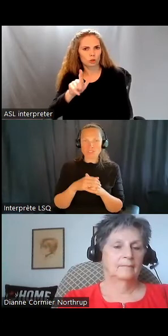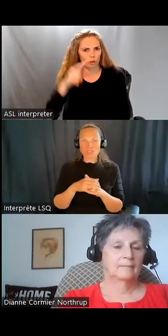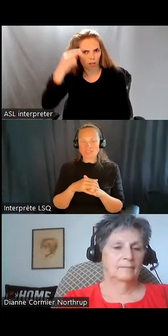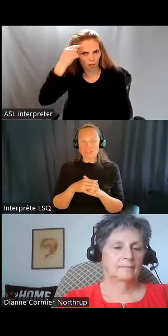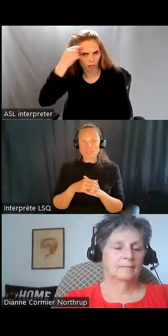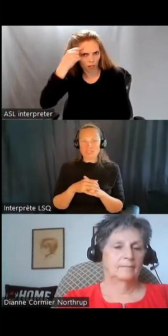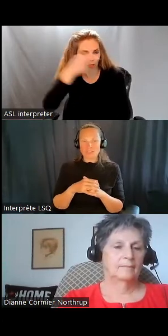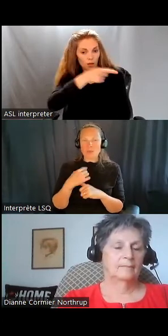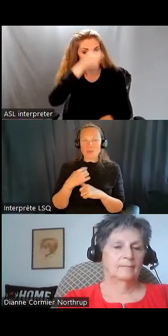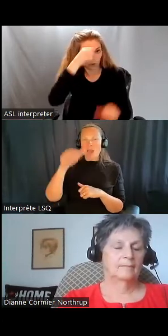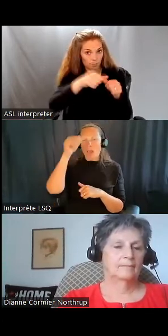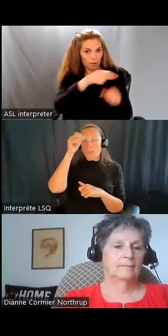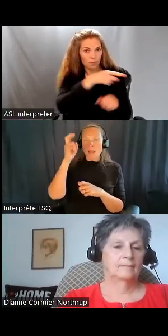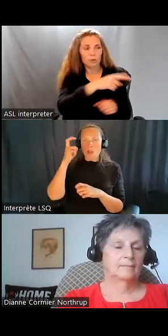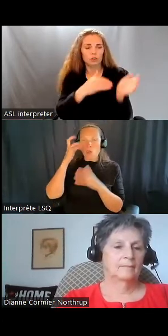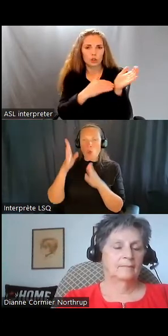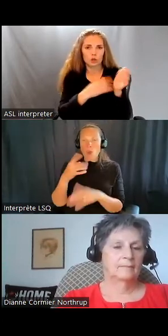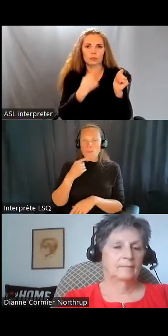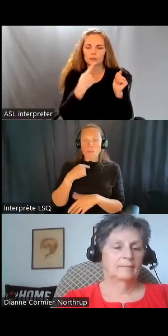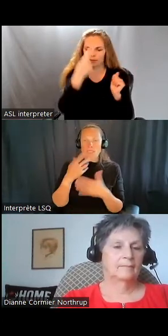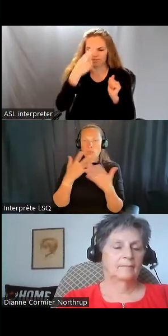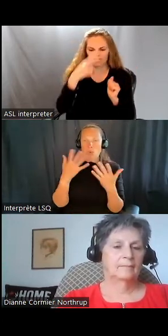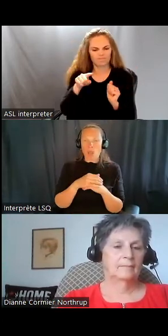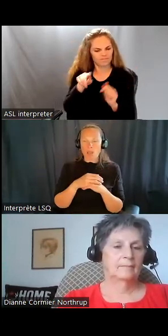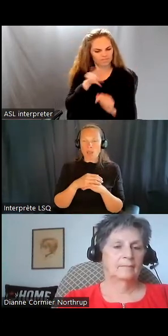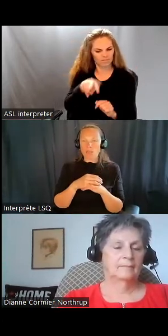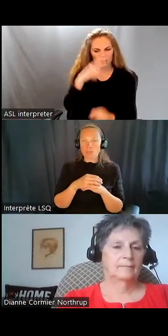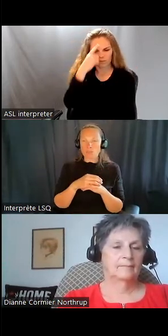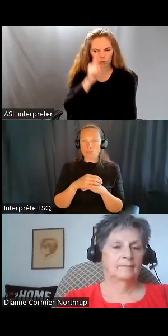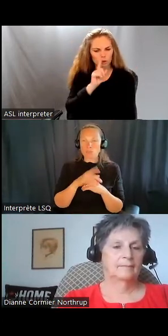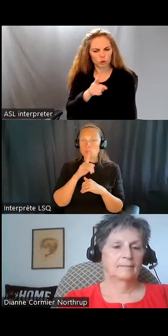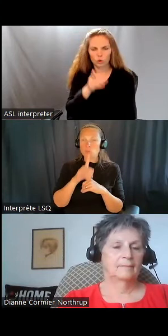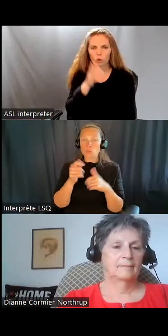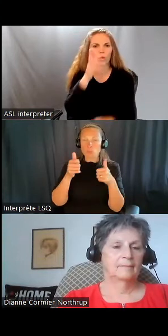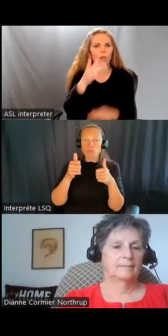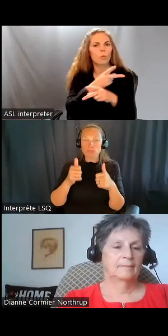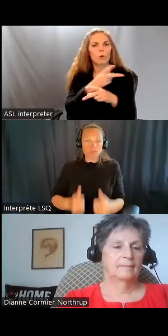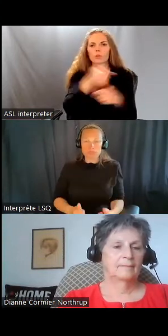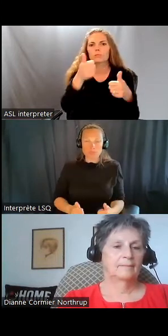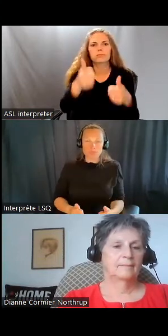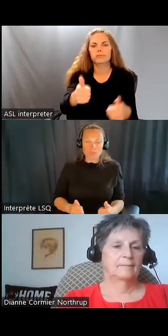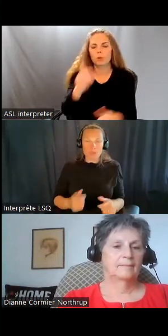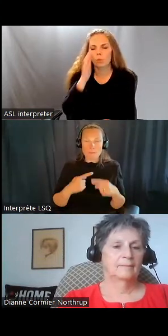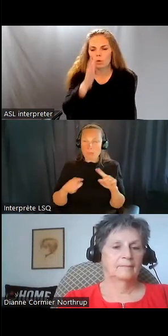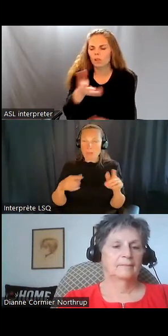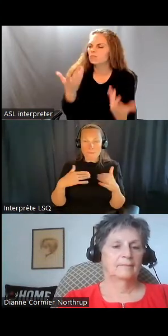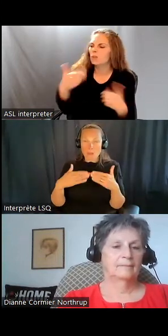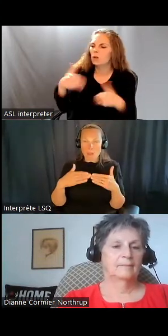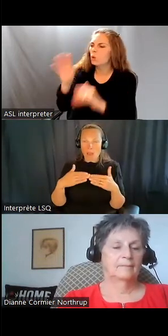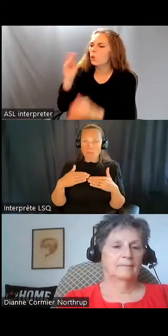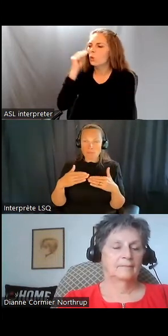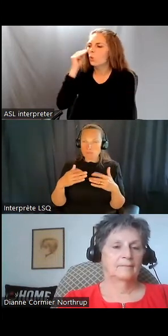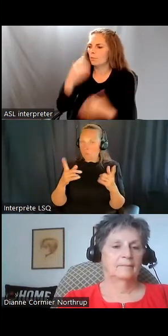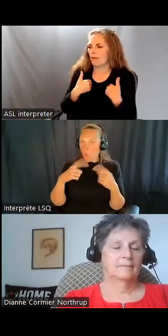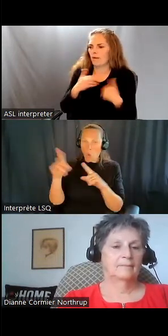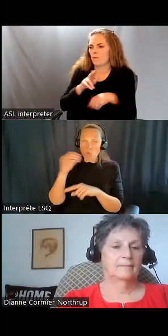souviens du neurologue. Il a dit qu'il était certain que c'était dégénératif, mais il a dit vous savez quoi? Rentrez chez vous et